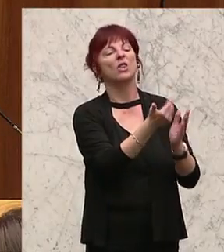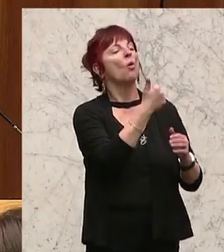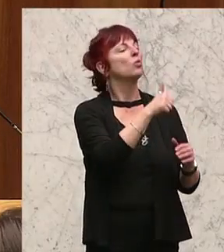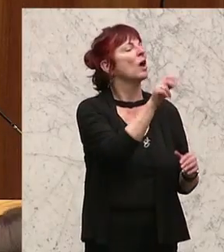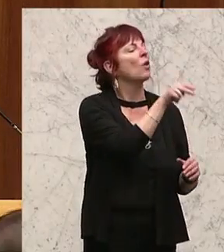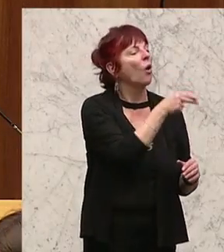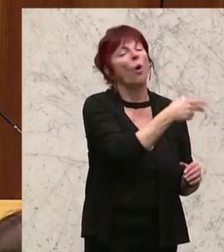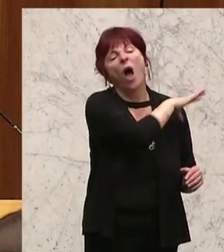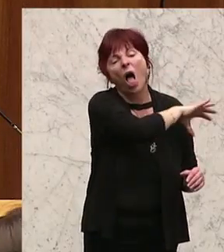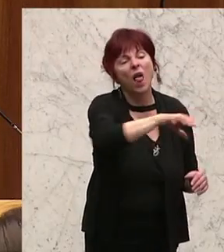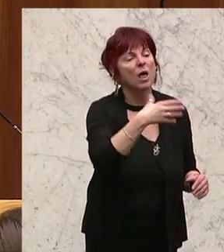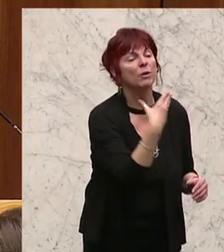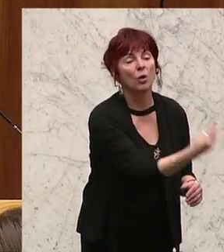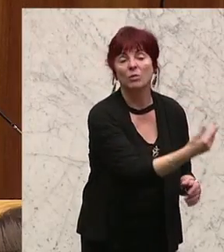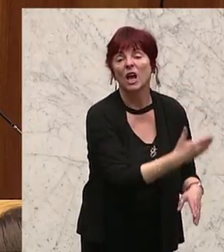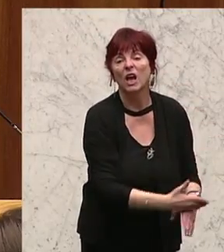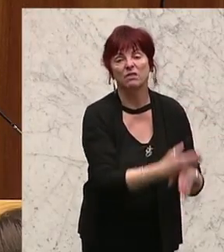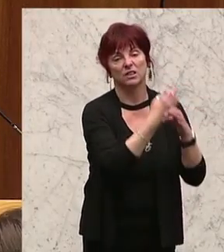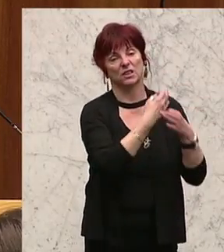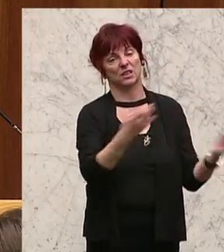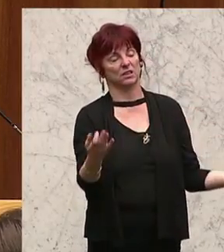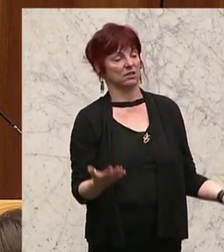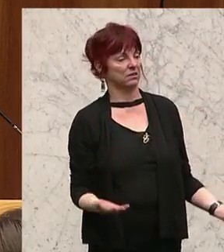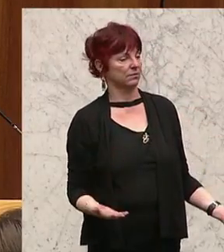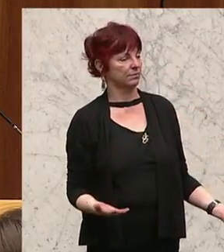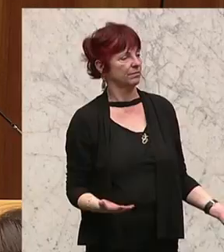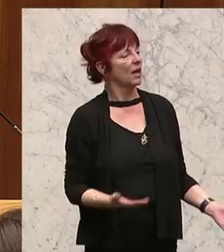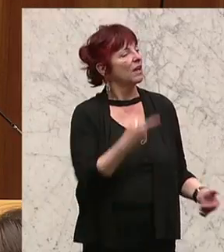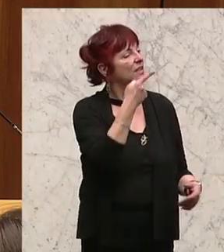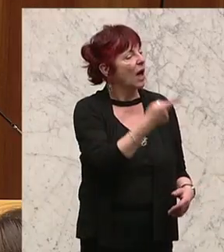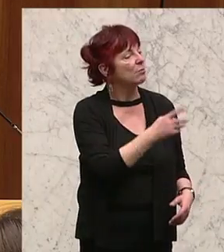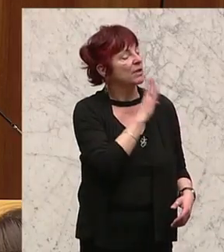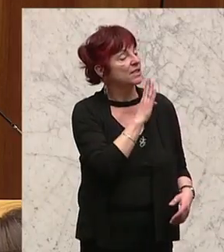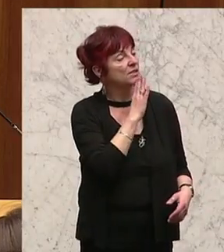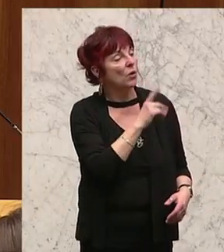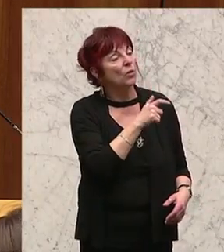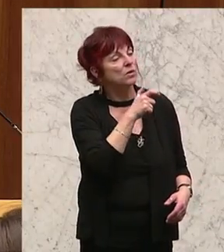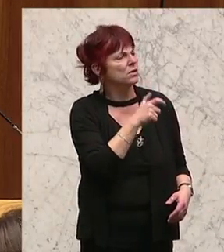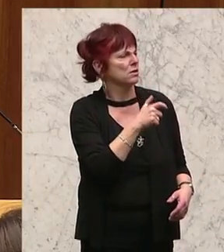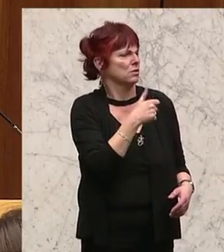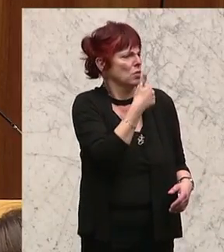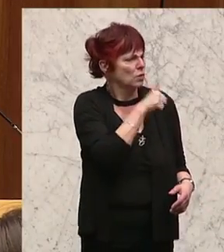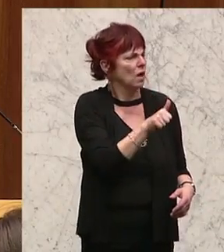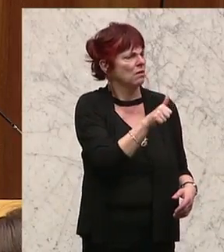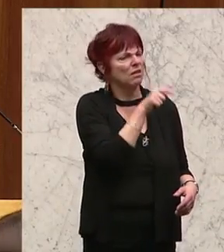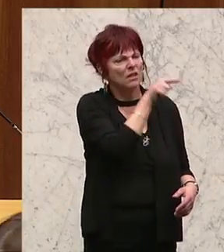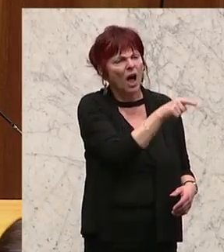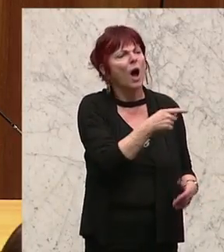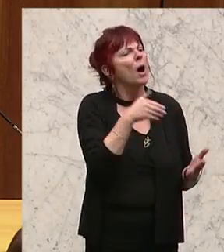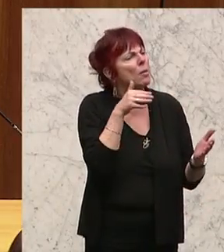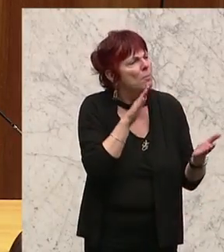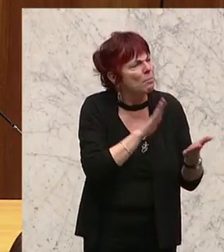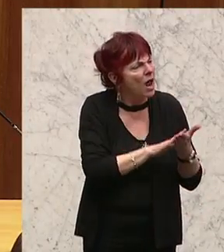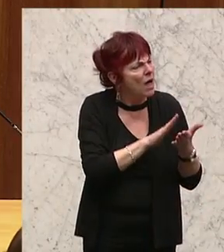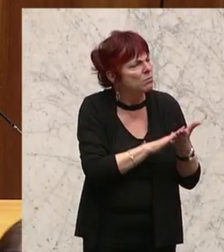hilft. Diese Geldverteilungsaktion des Pensionshunderters hat keine Nachhaltigkeit. Und da sagen nicht die Freiheitlichen, da